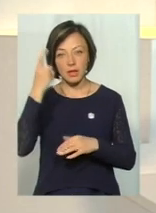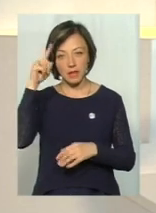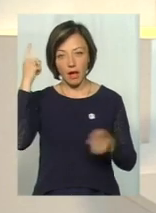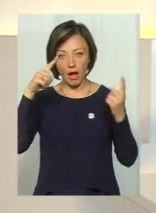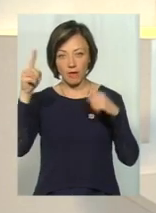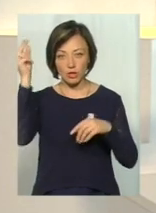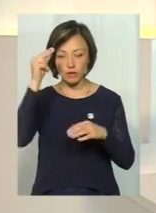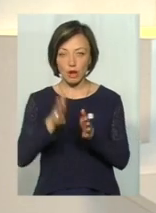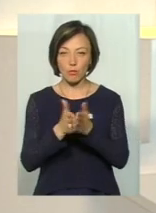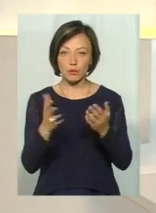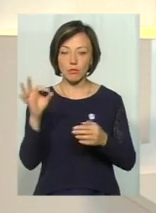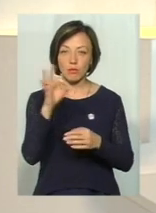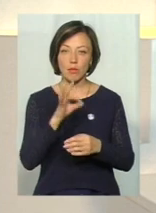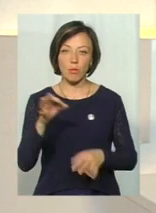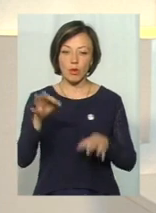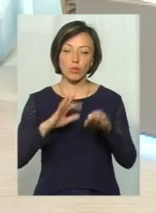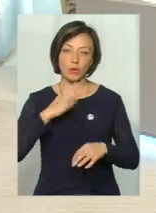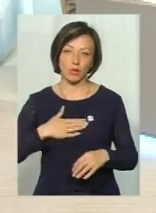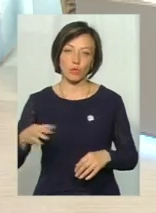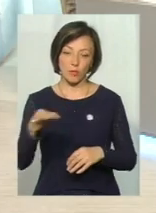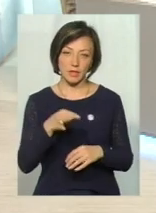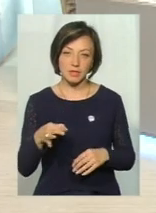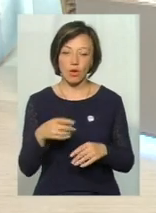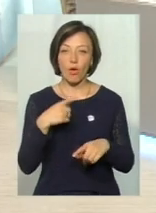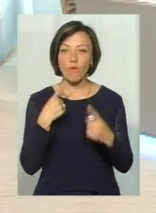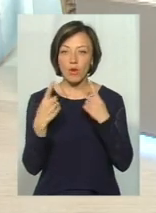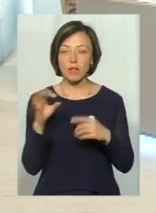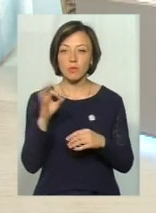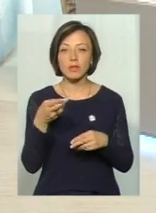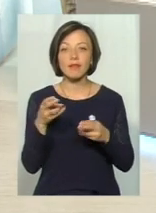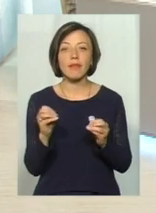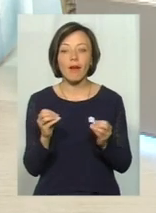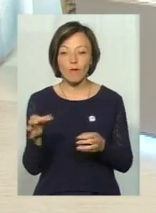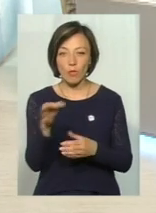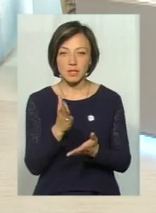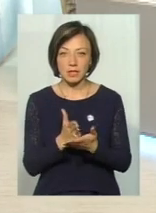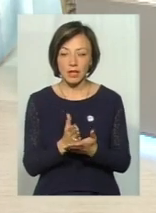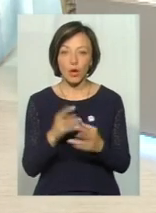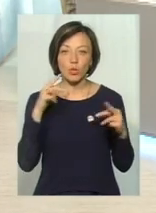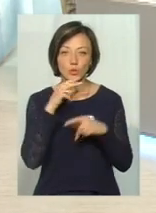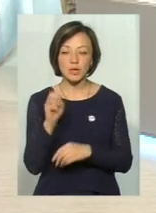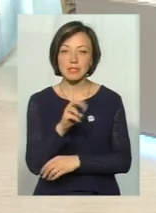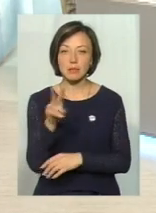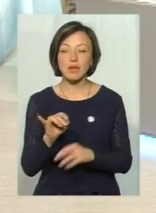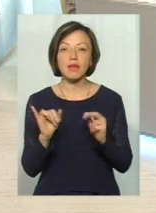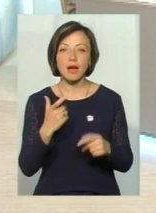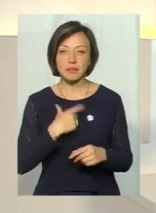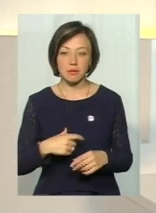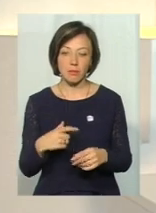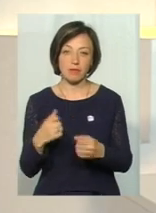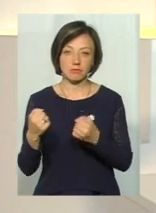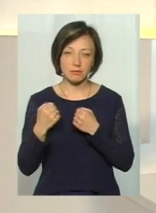навчальних посібників про фауну нашої області. Говорили ми про те, де в області вводяться отруйні змінні, як себе